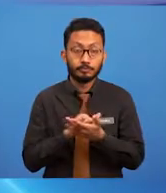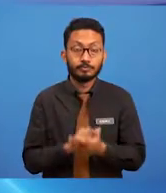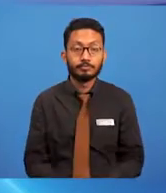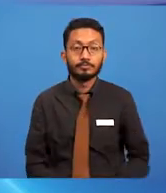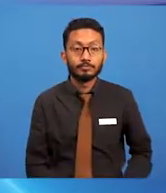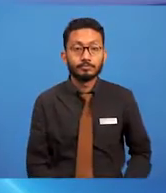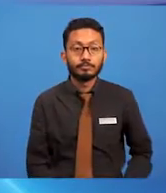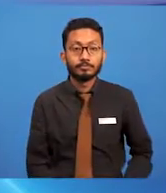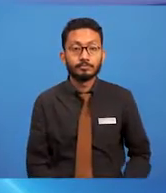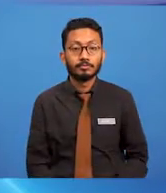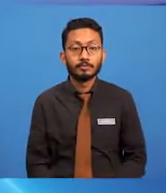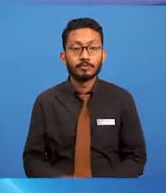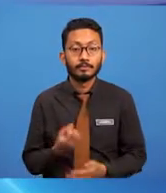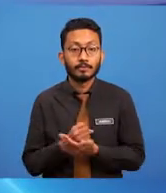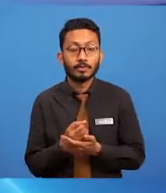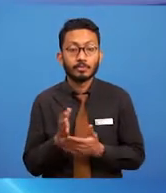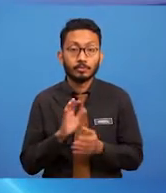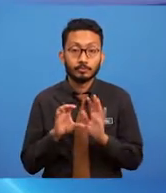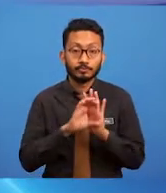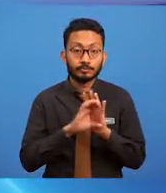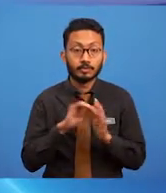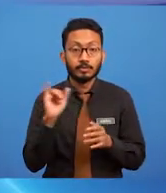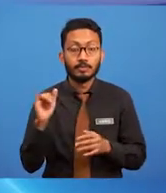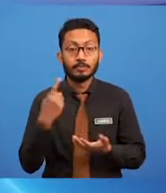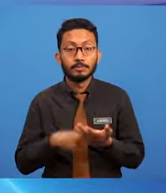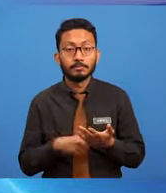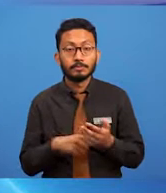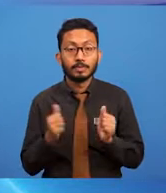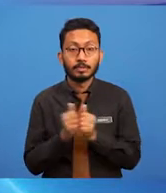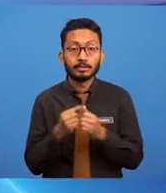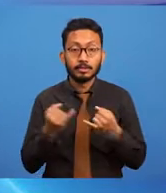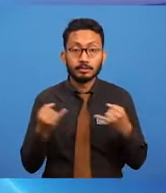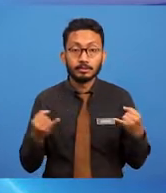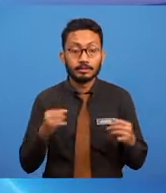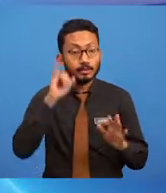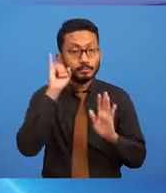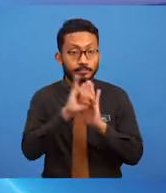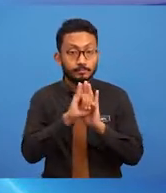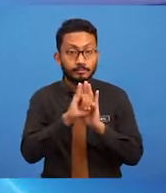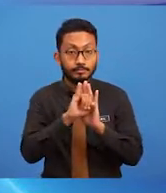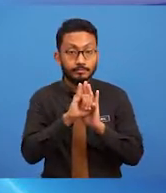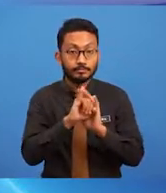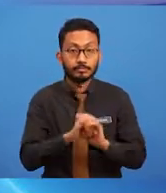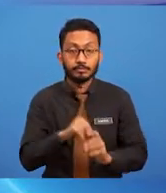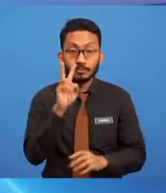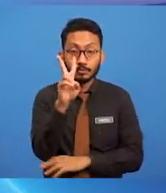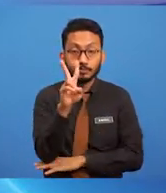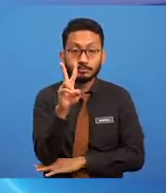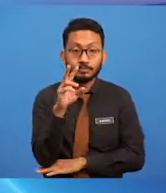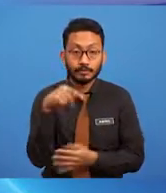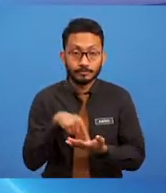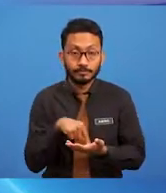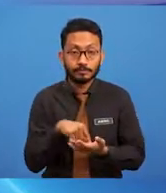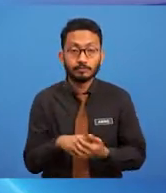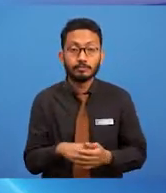antara contoh yang terdekat dengan jenis image vector ini adalah logo.